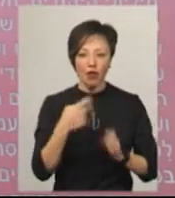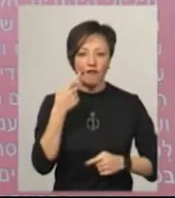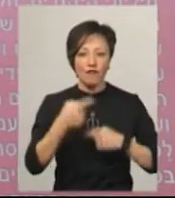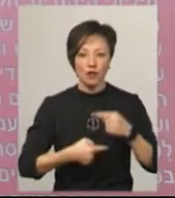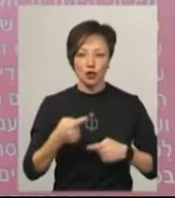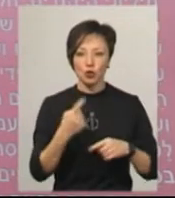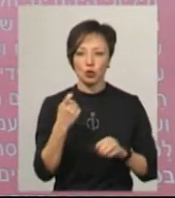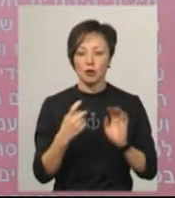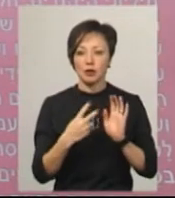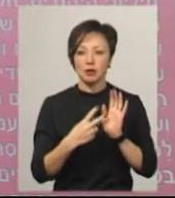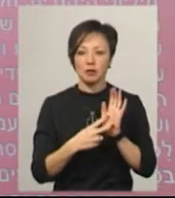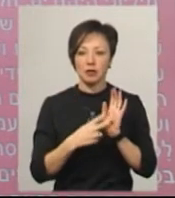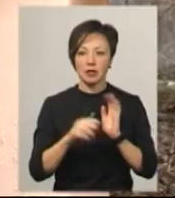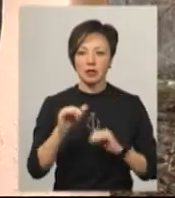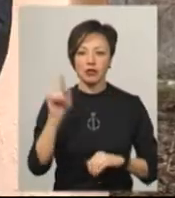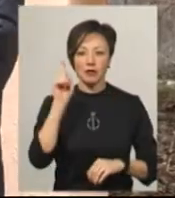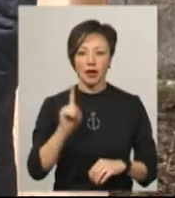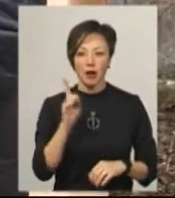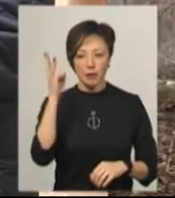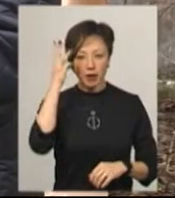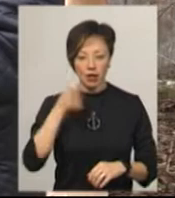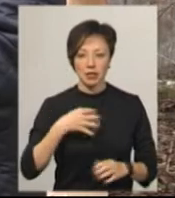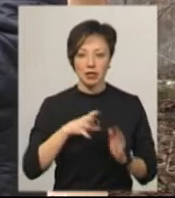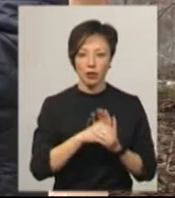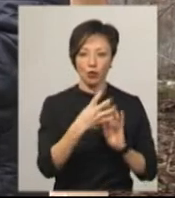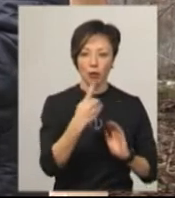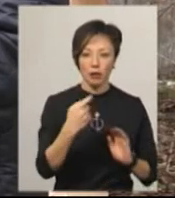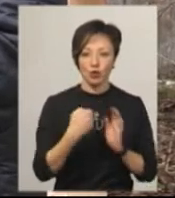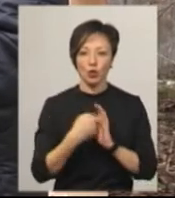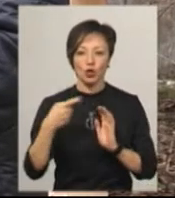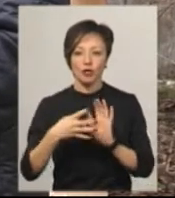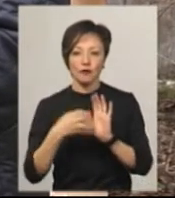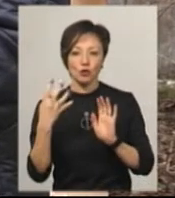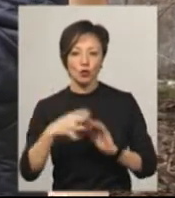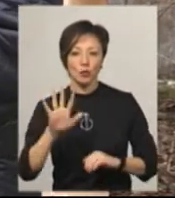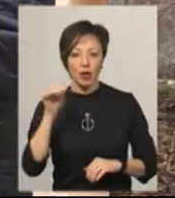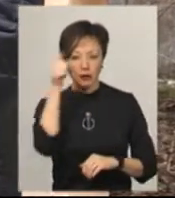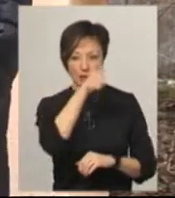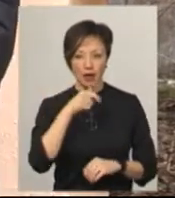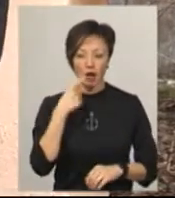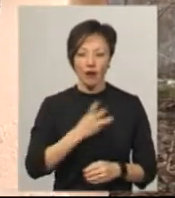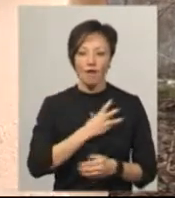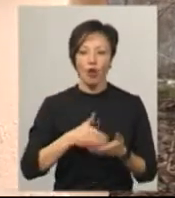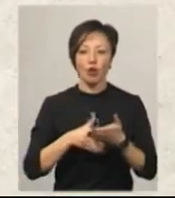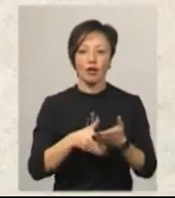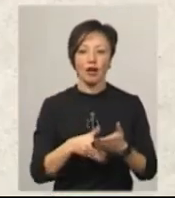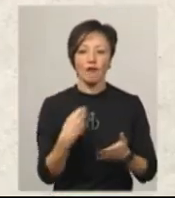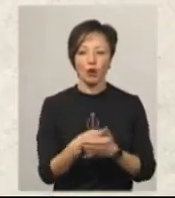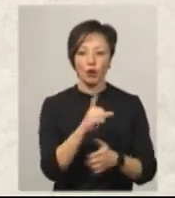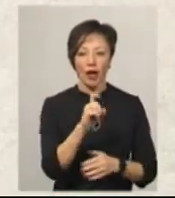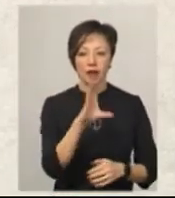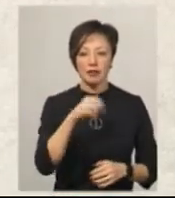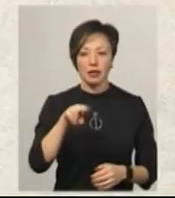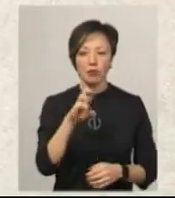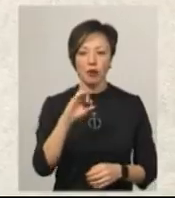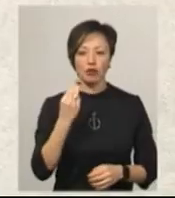тисяч євреїв з Хмельничини загинули у період з 1941 по 1945 рік, каже волонтер фонду Хесетбешт Семен Мільман, в